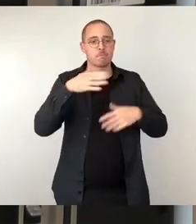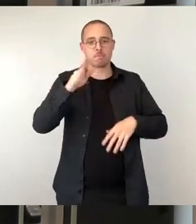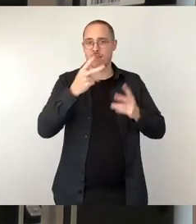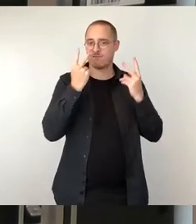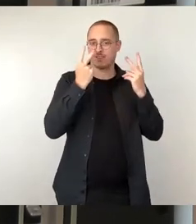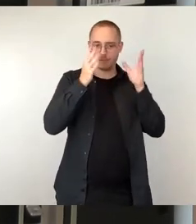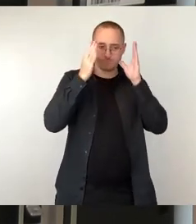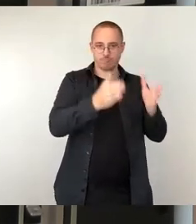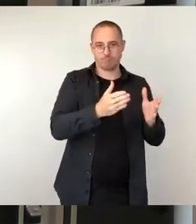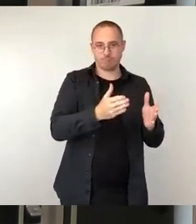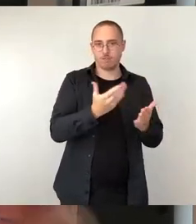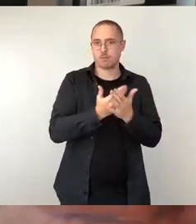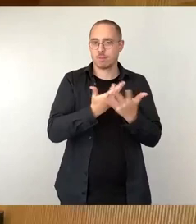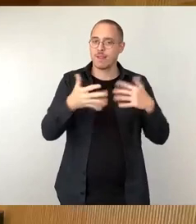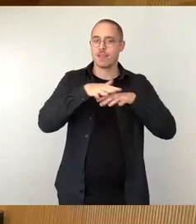reden. Vielen Dank.